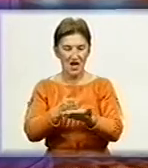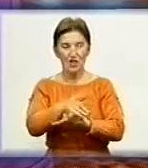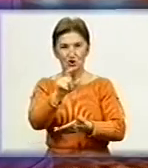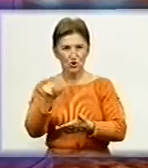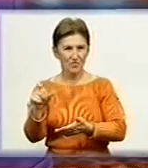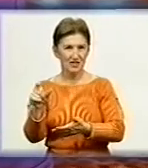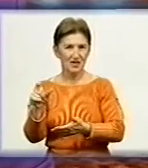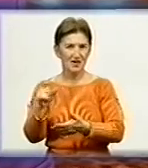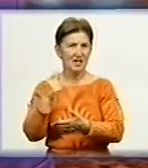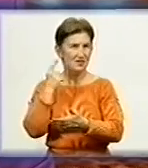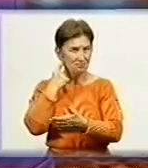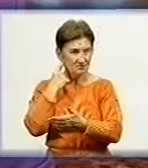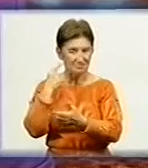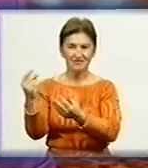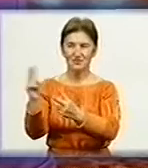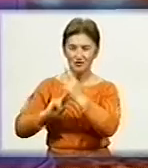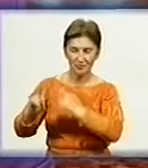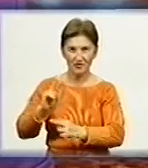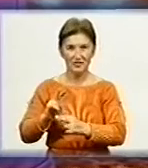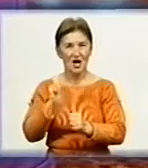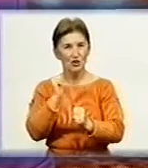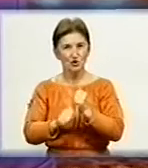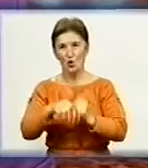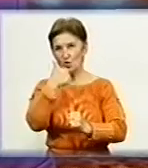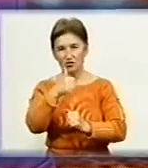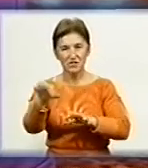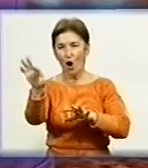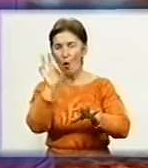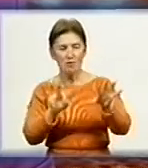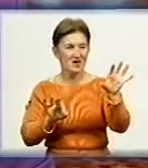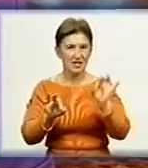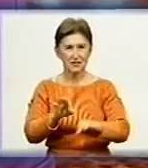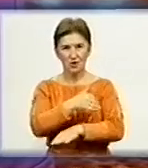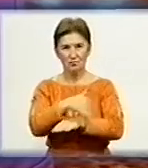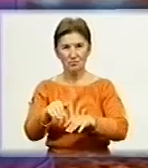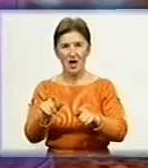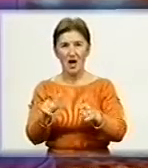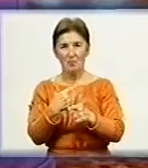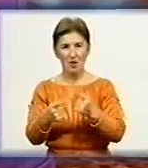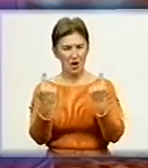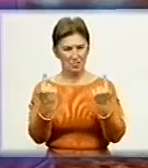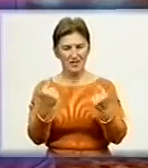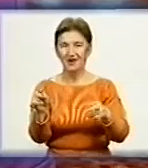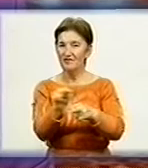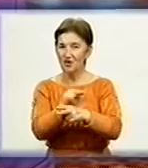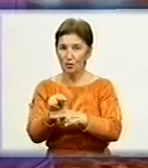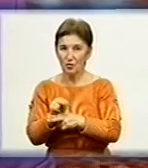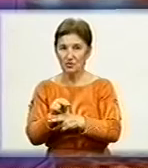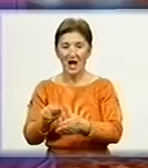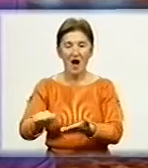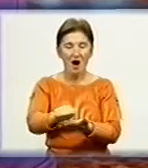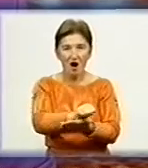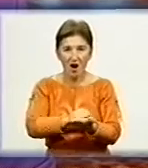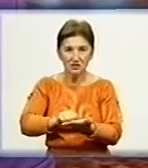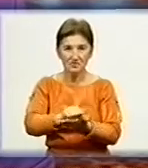від цього нічого не змінюється. Щороку обираються вулиці для проведення ямкового або навіть капітального ремонту. Асфальт кладуть та